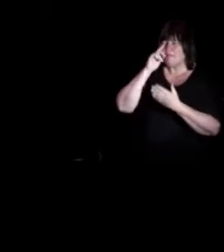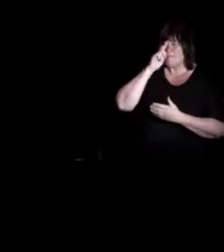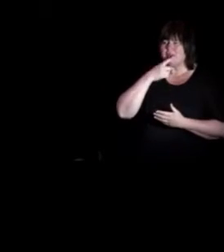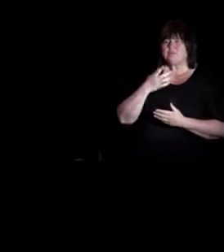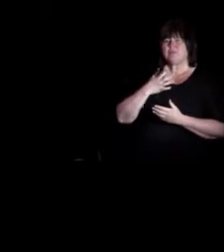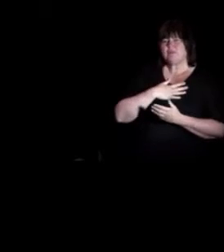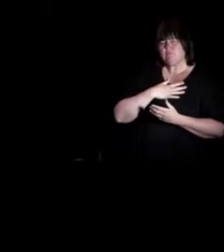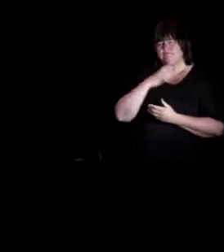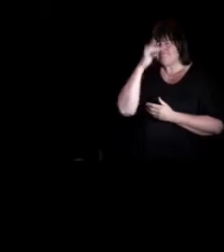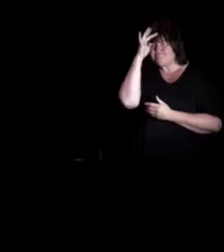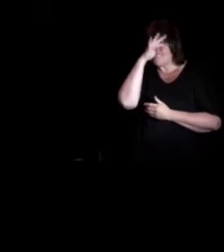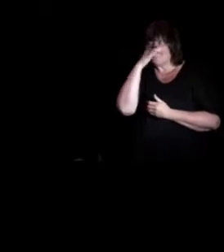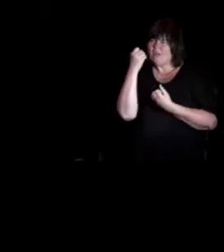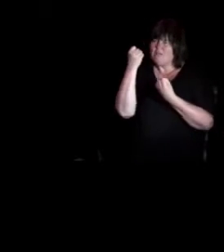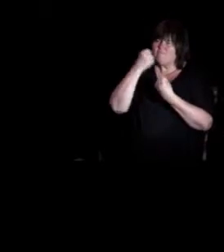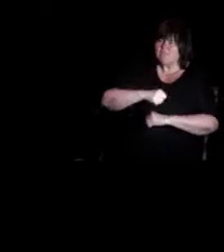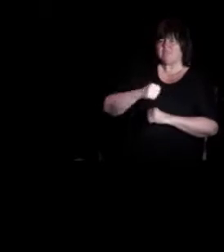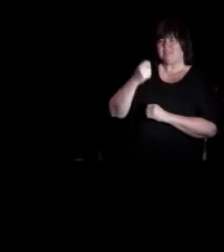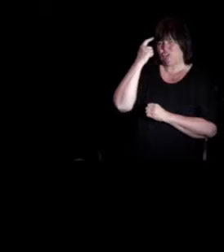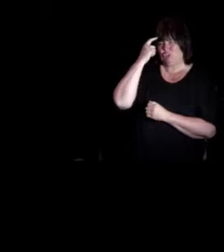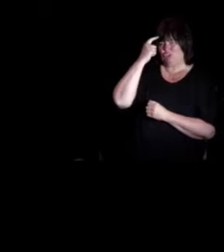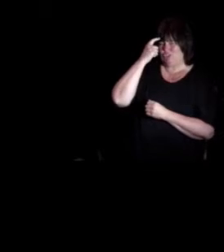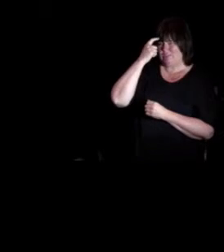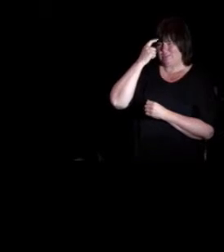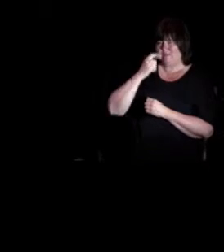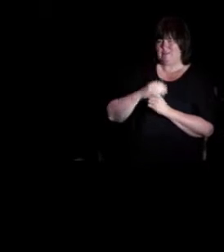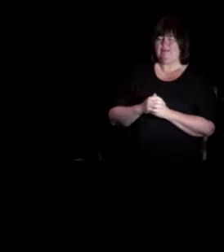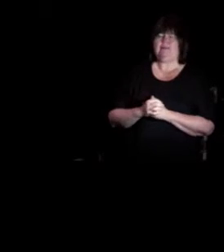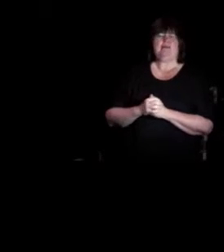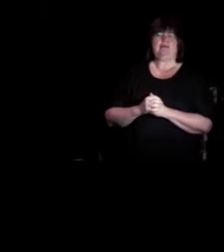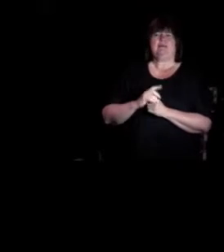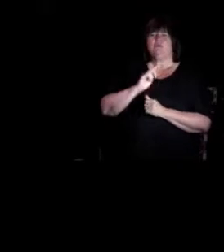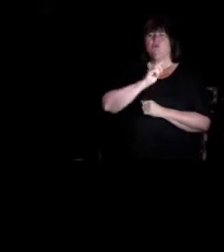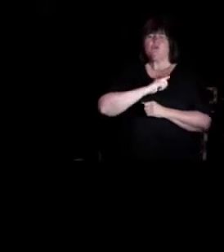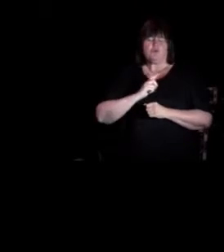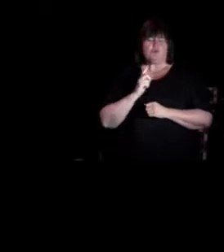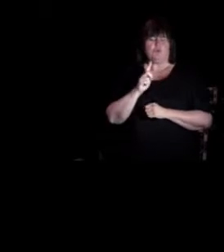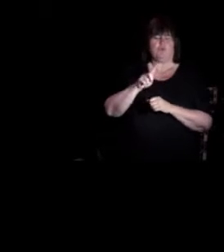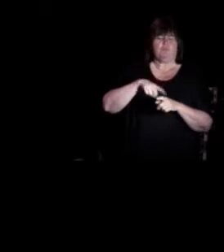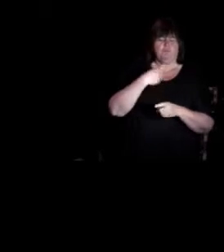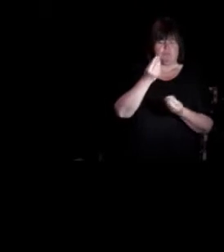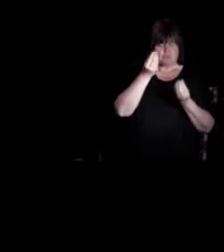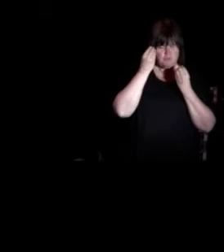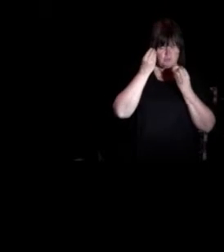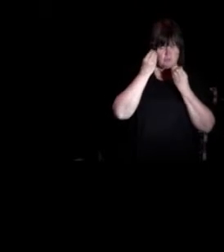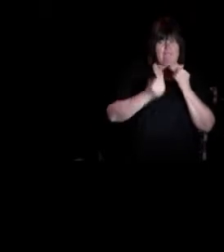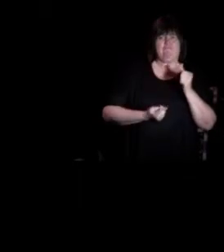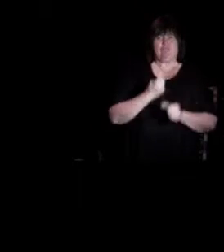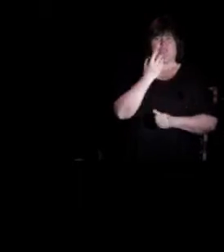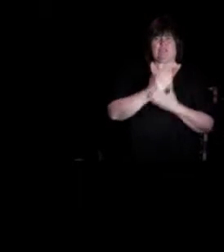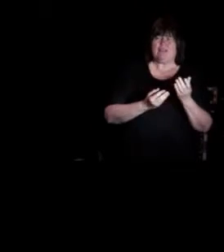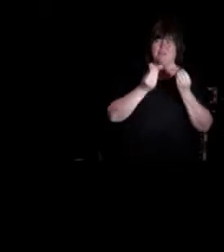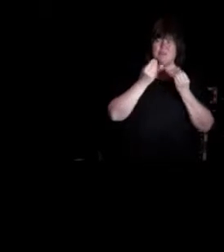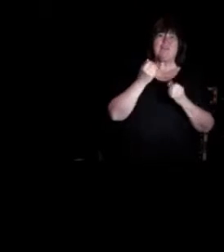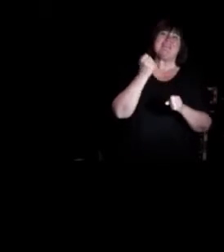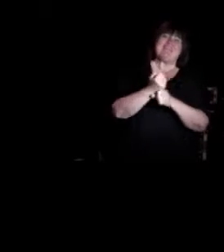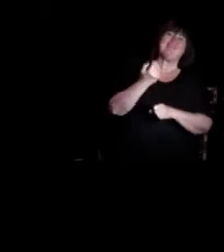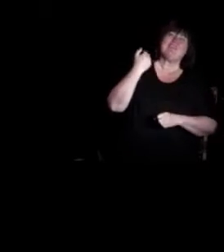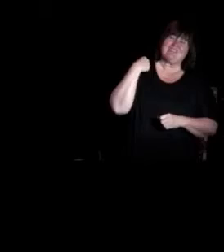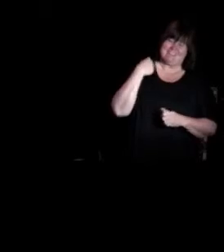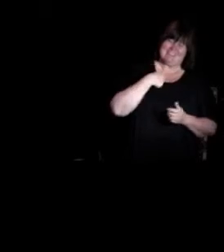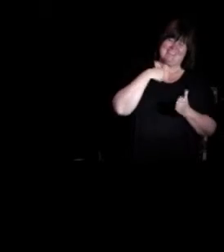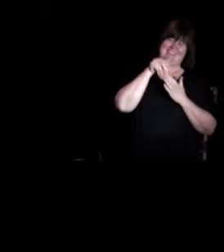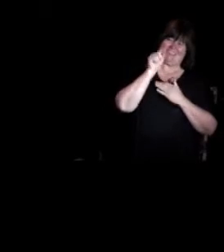vanskelig psykisk. Når du går på det studiet, er det jo sånn at første del av studiet, eller i hvert fall var det sånn når jeg gikk der,